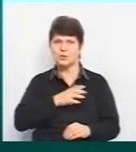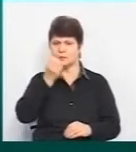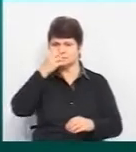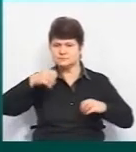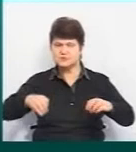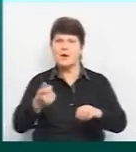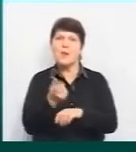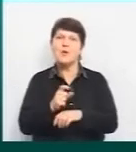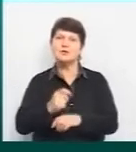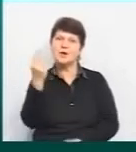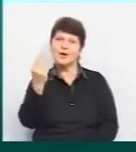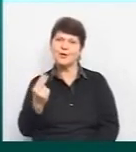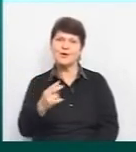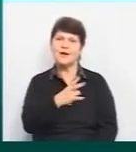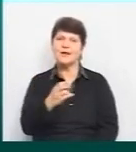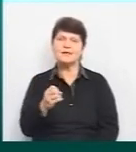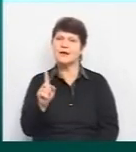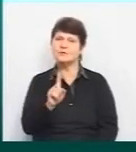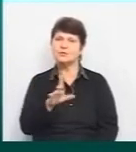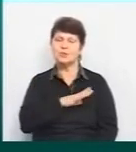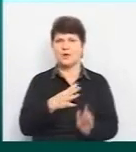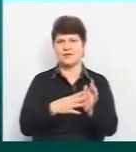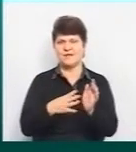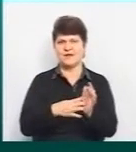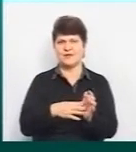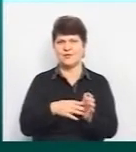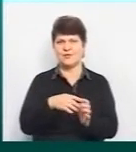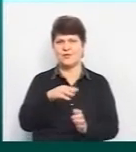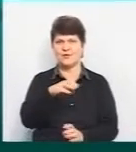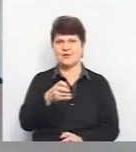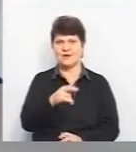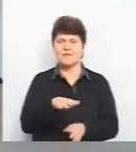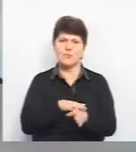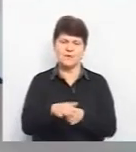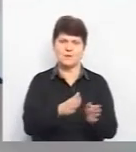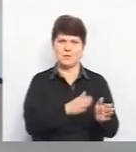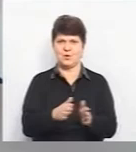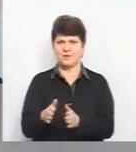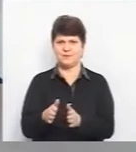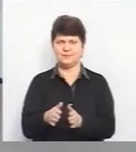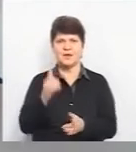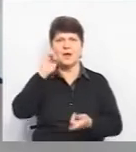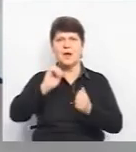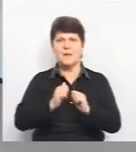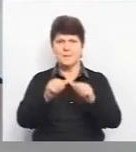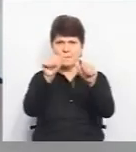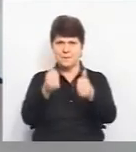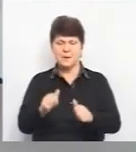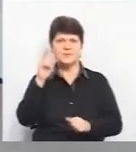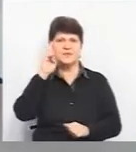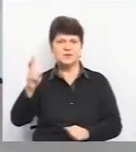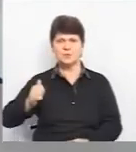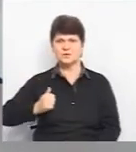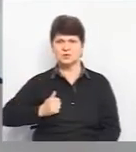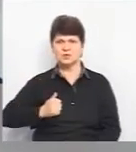кольору було. Для того, щоб на 9 травня там був вже повністю порядок. Пам'ятник невідомим солдатам у